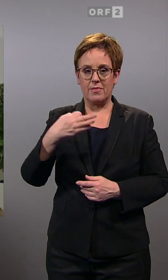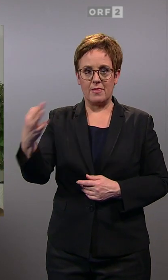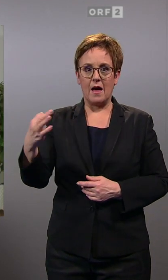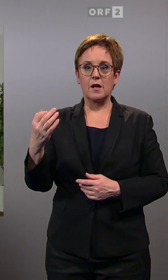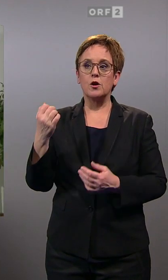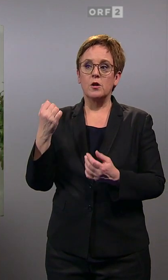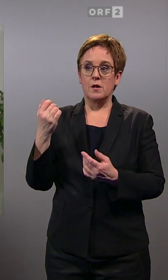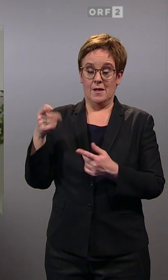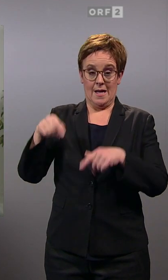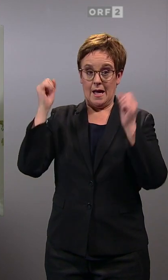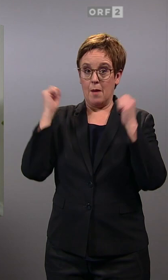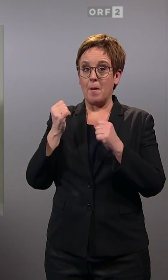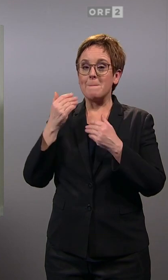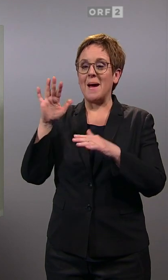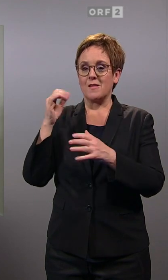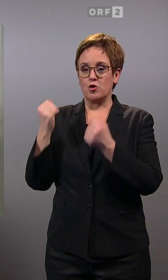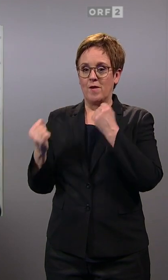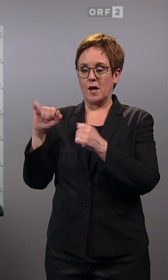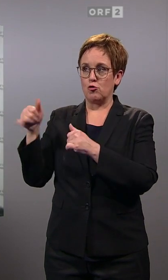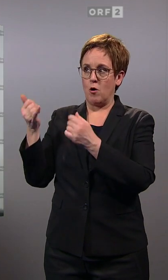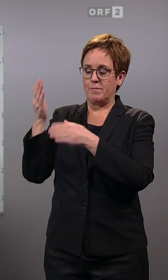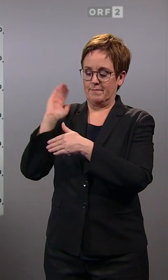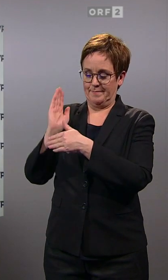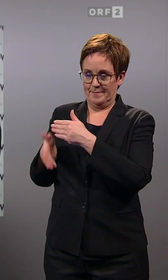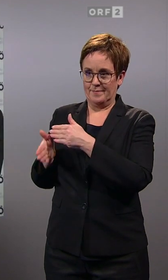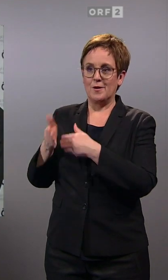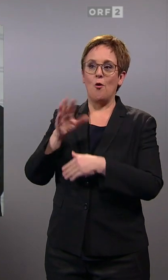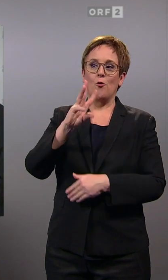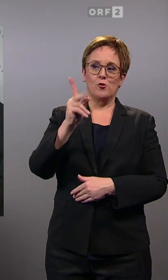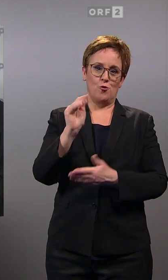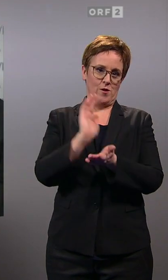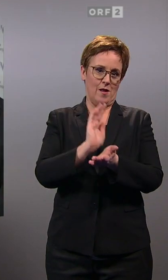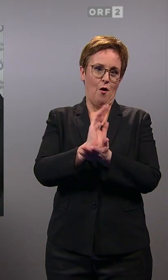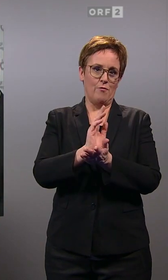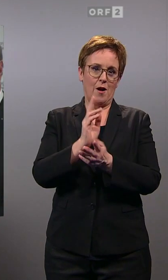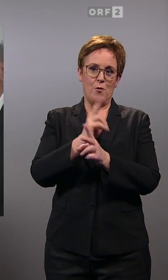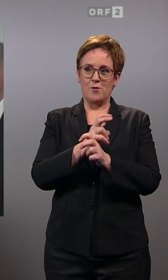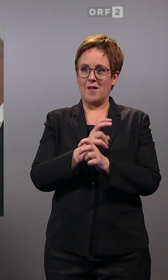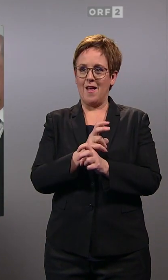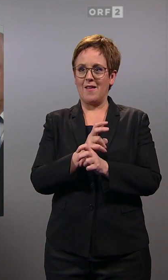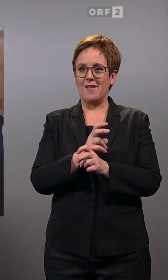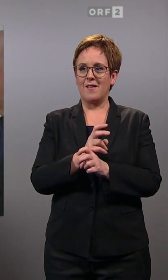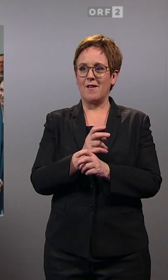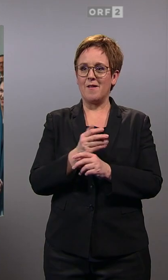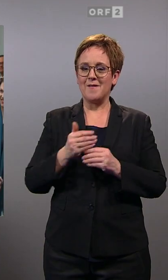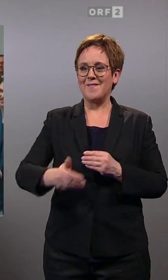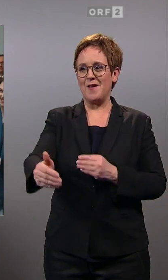Job dieser Republik hinter mir. Und die schönste Aufgabe in Österreich vor mir.